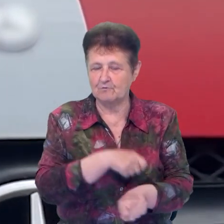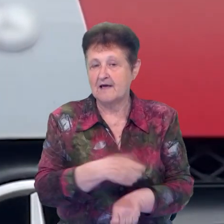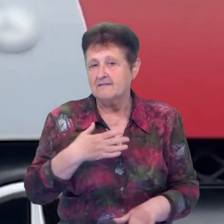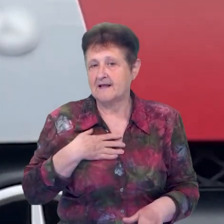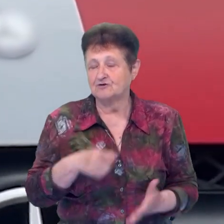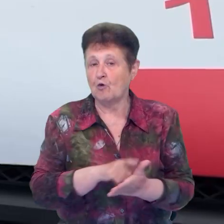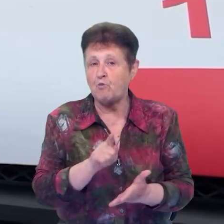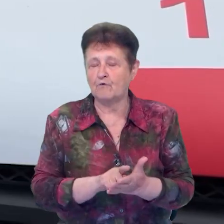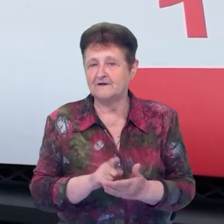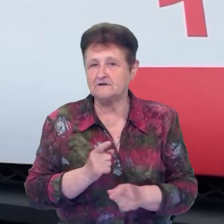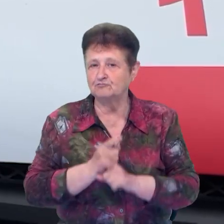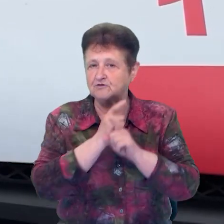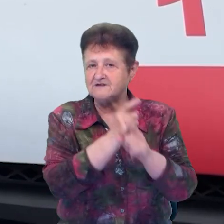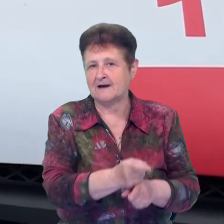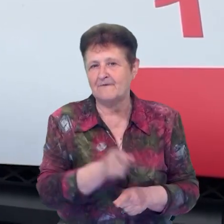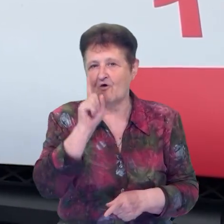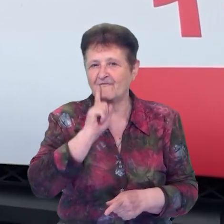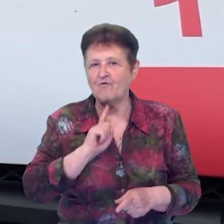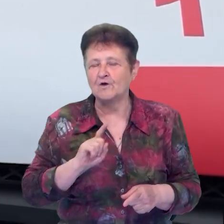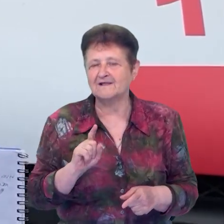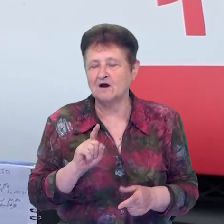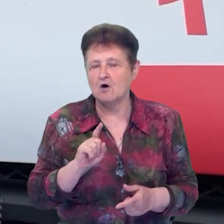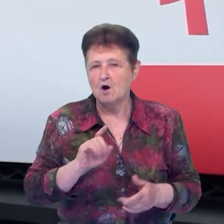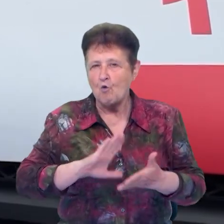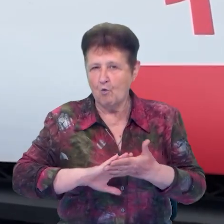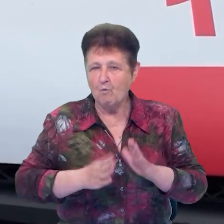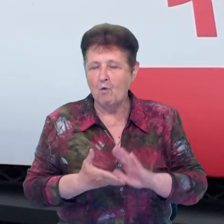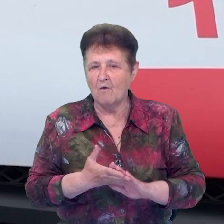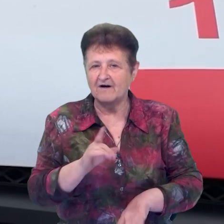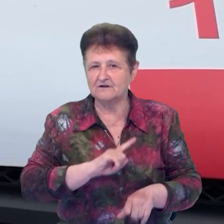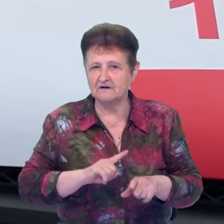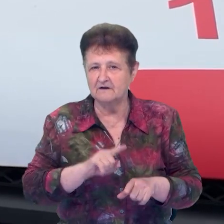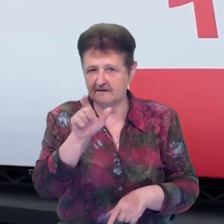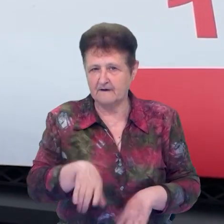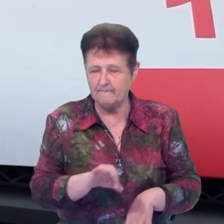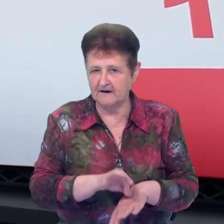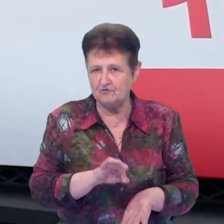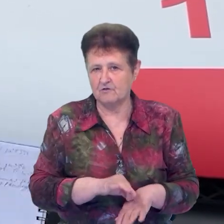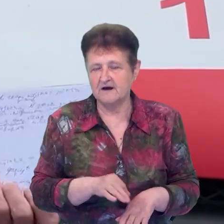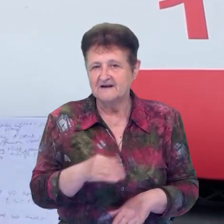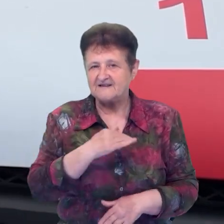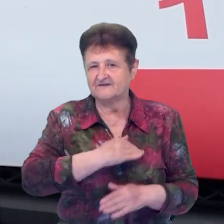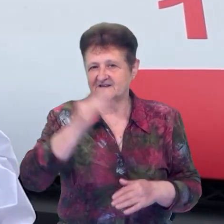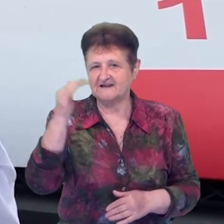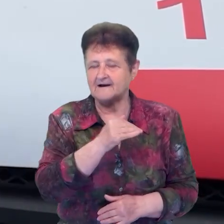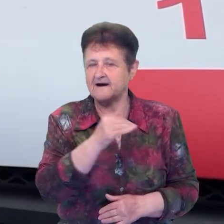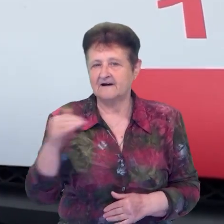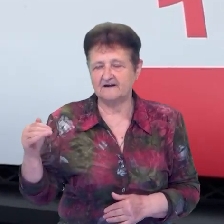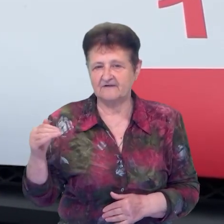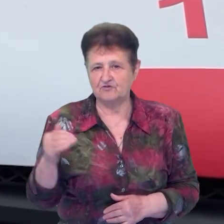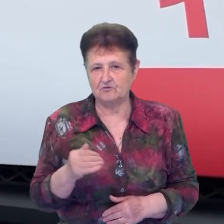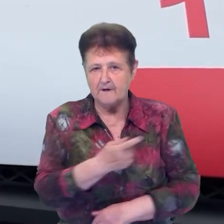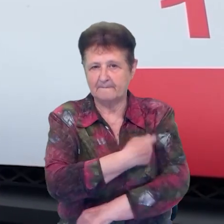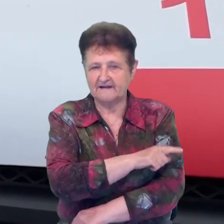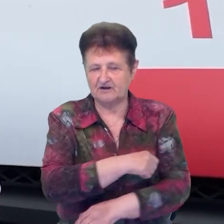'язок доставить хворих в комфортних умовах і з відповідним рівнем медичній допомоги у Прилуцько-центральну